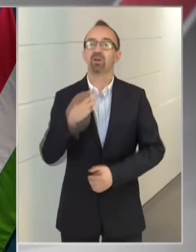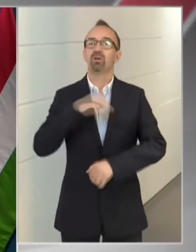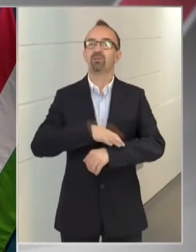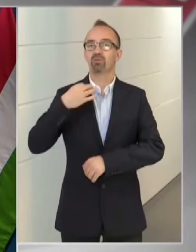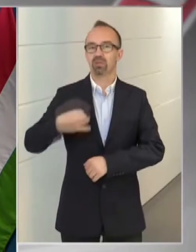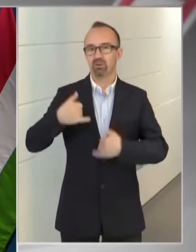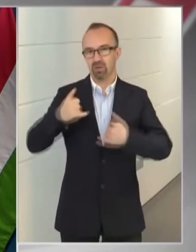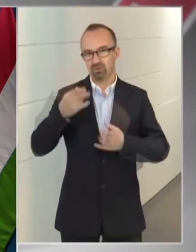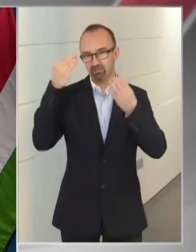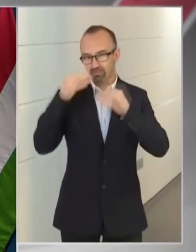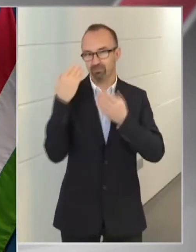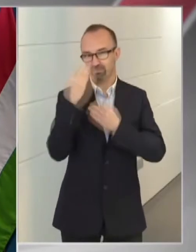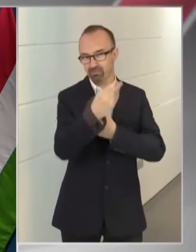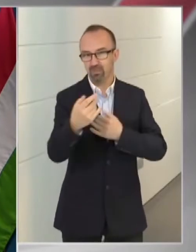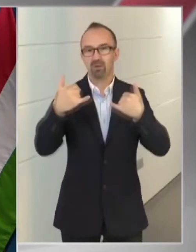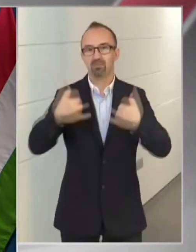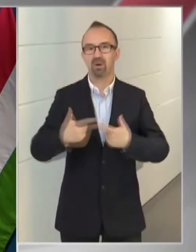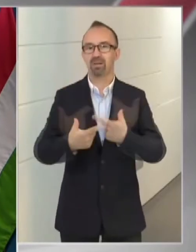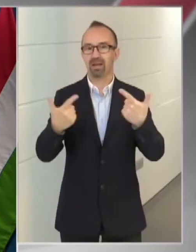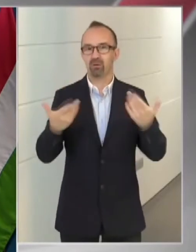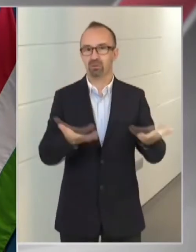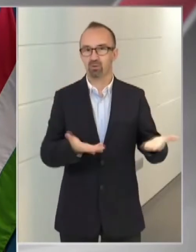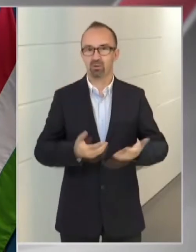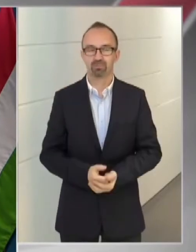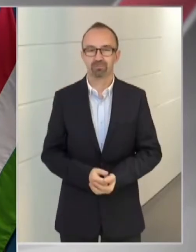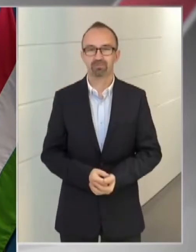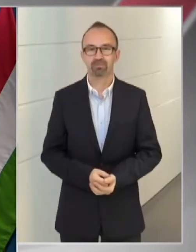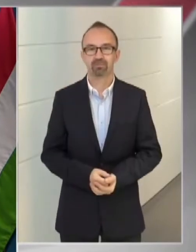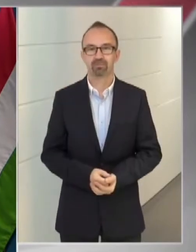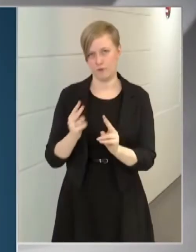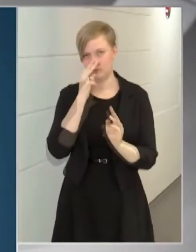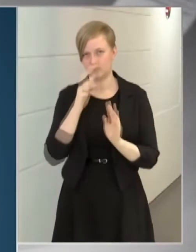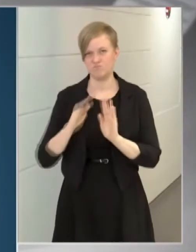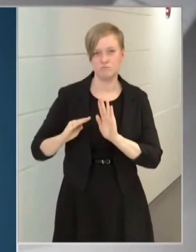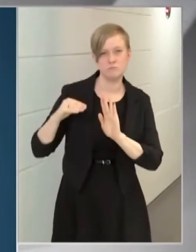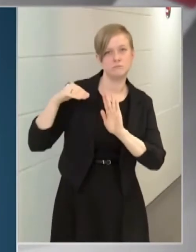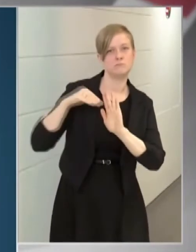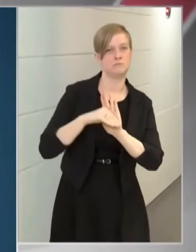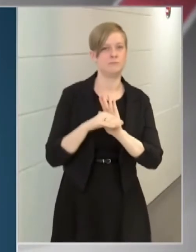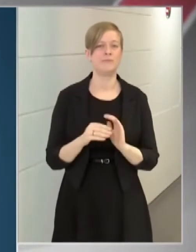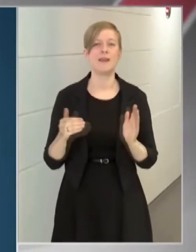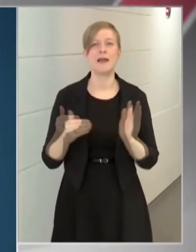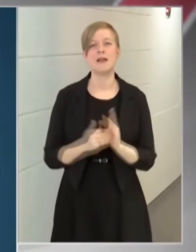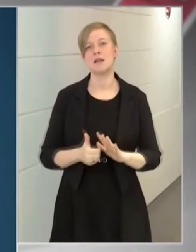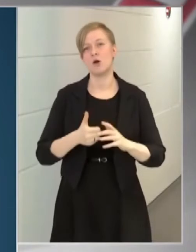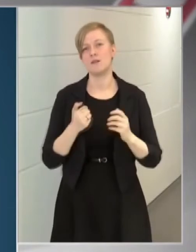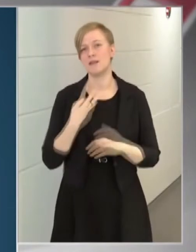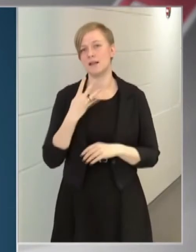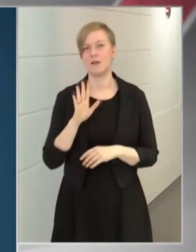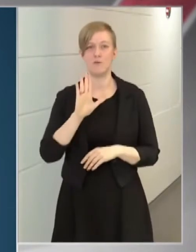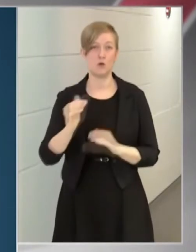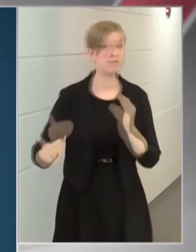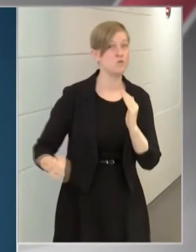mintegy 95, míg a fiatalabbak 53 százalékát már beoltották. Az oltóanyag folyamatosan érkezik